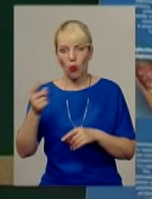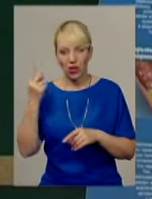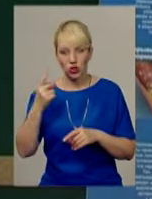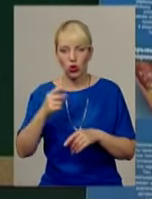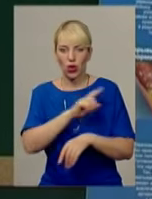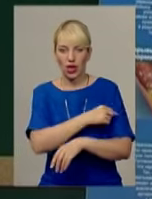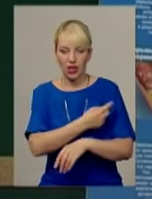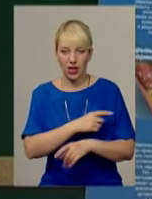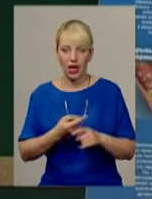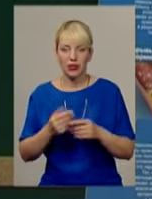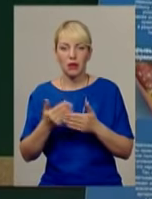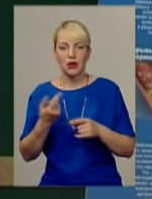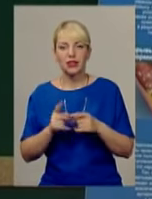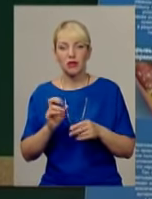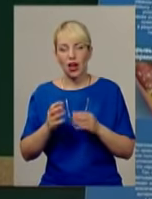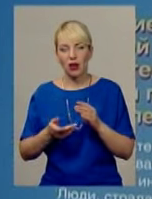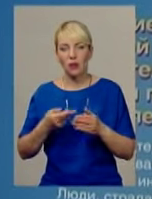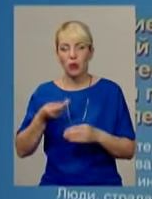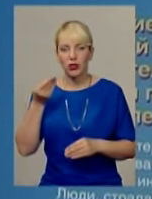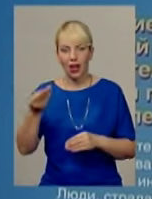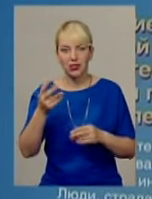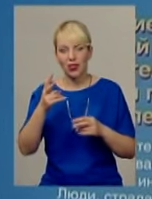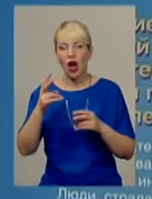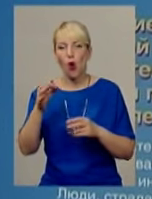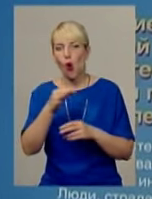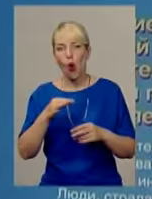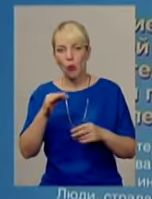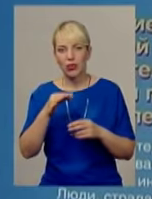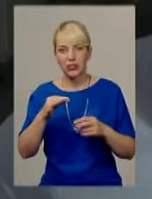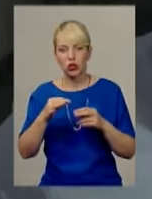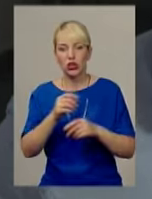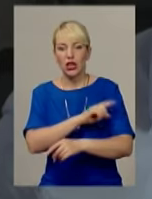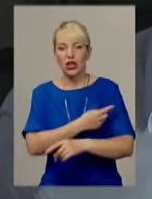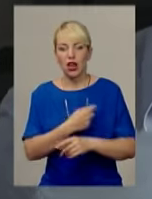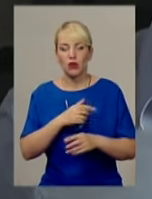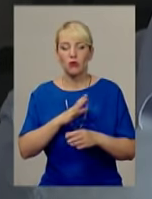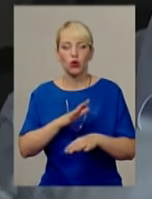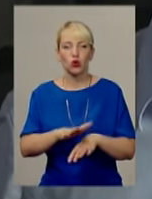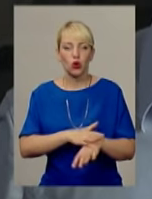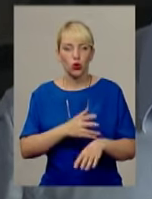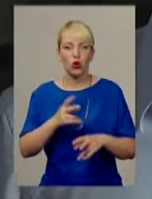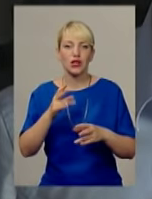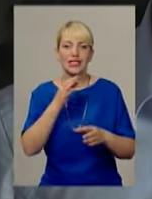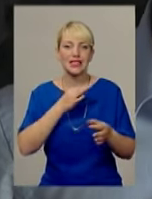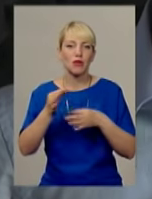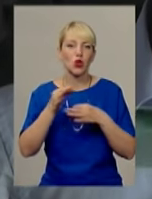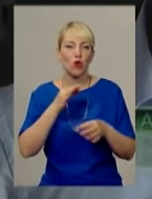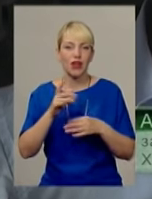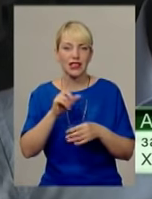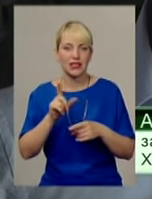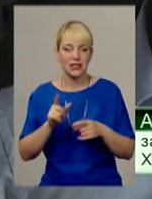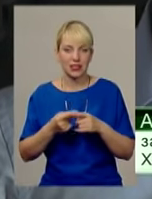на розгляд влади, вони довгий час консультувалися з провідними серцевими хірургами країни. Реорганізація має на меті створення